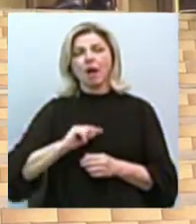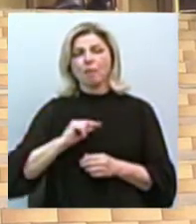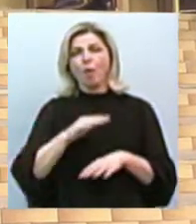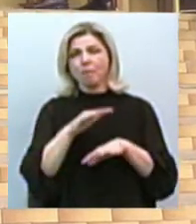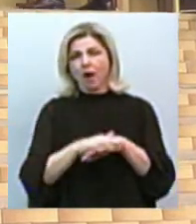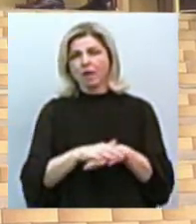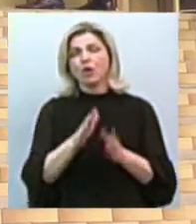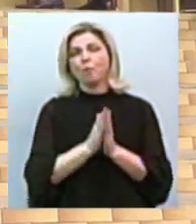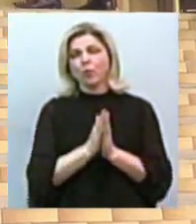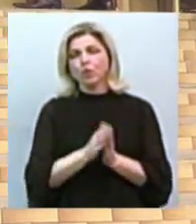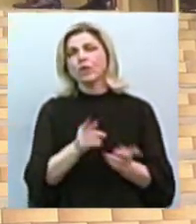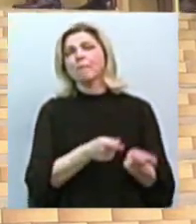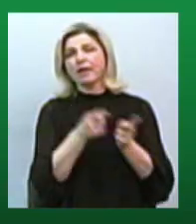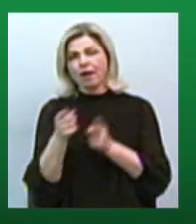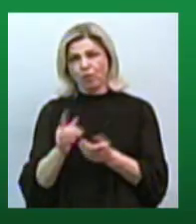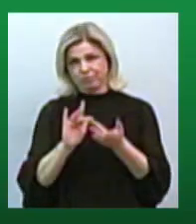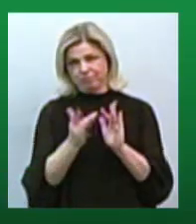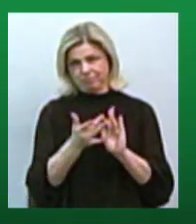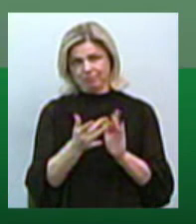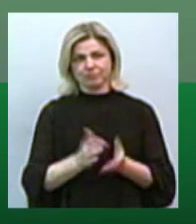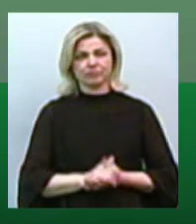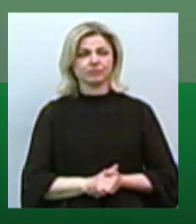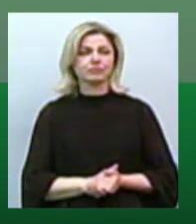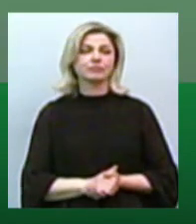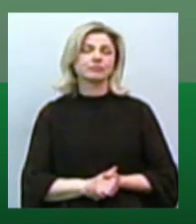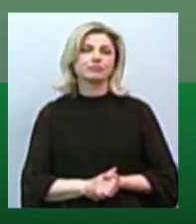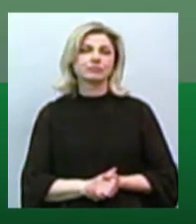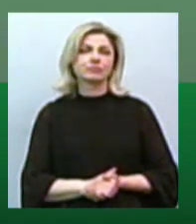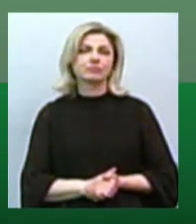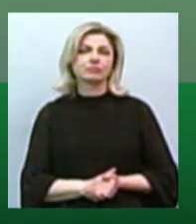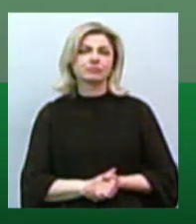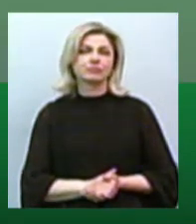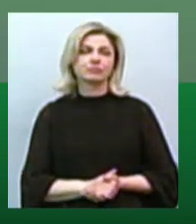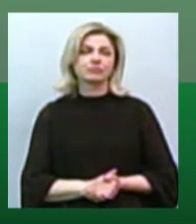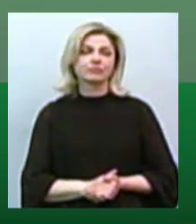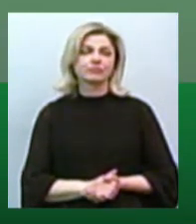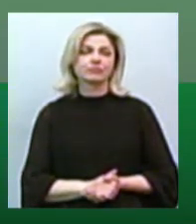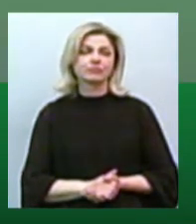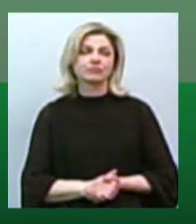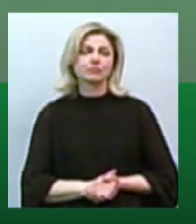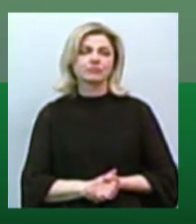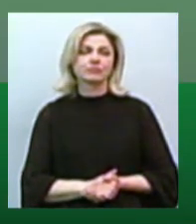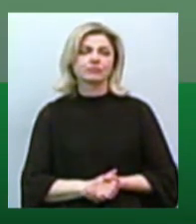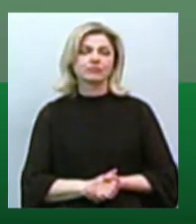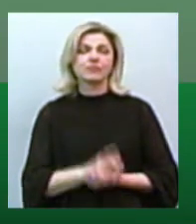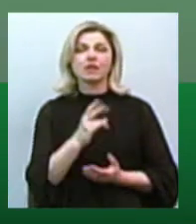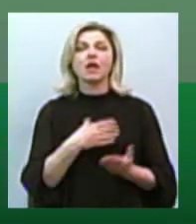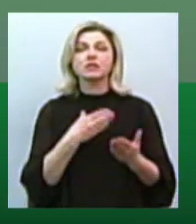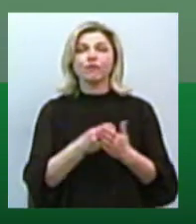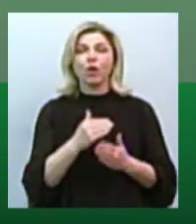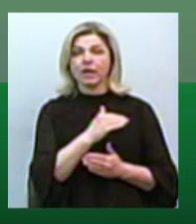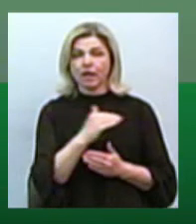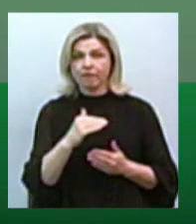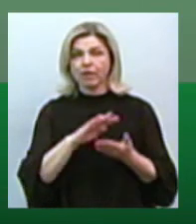переходити на онлайн-платформу. «Ми на своїм рівні домовилися так, щоб